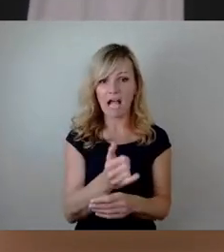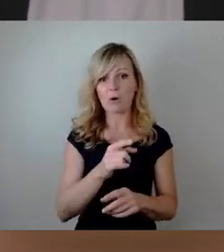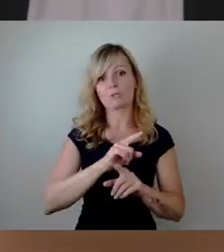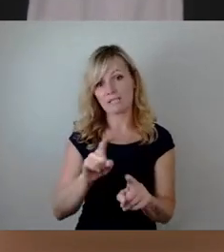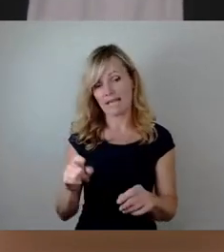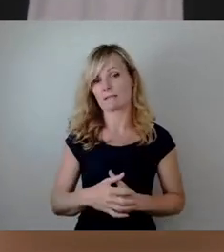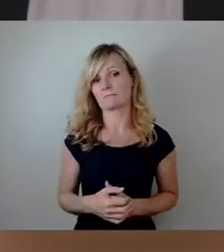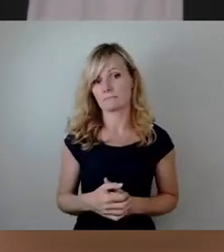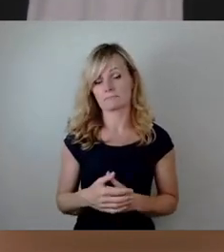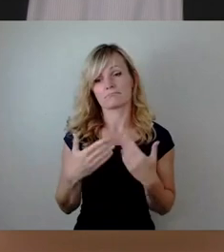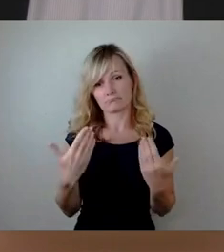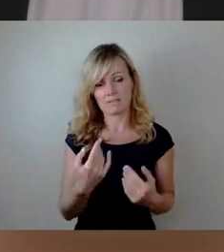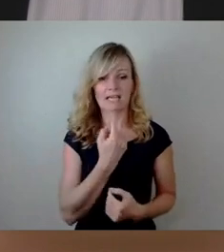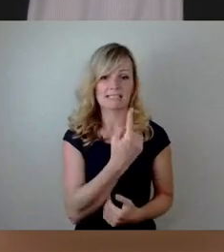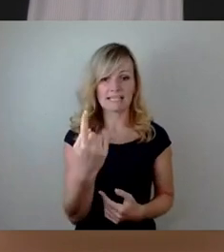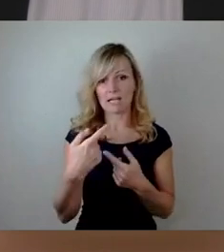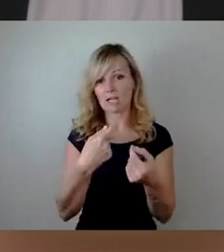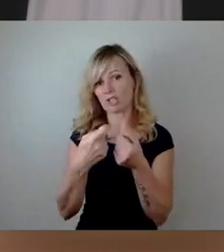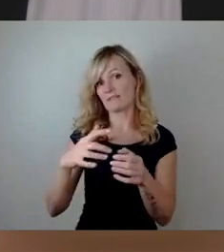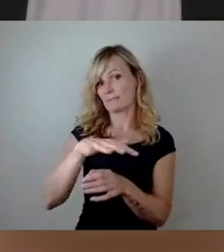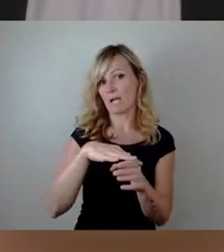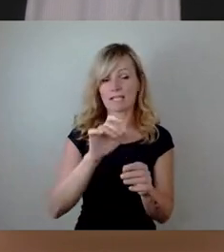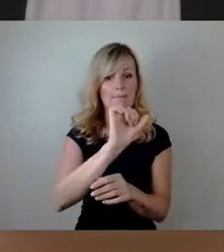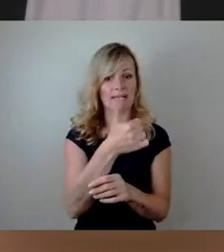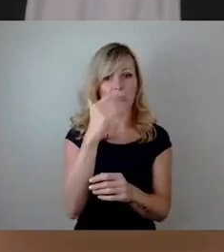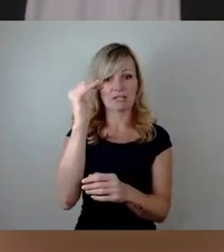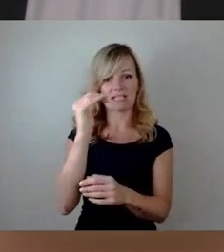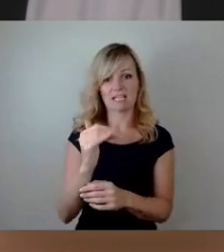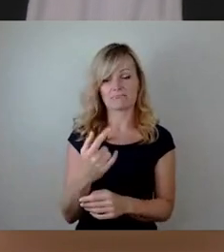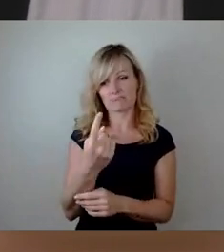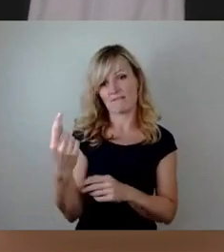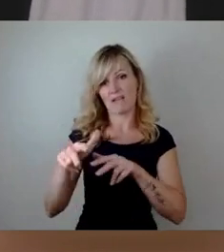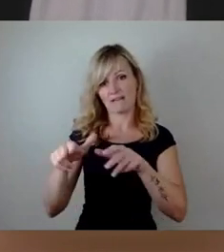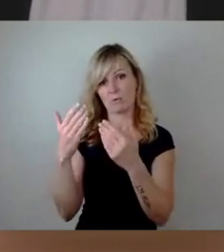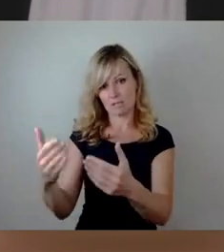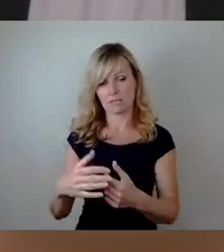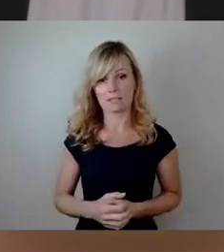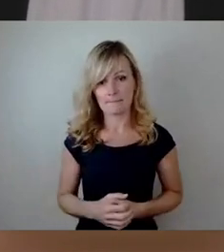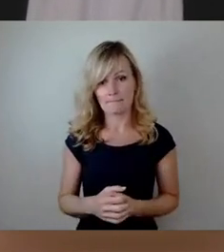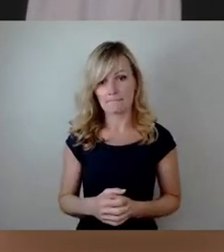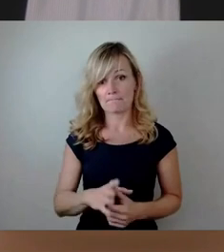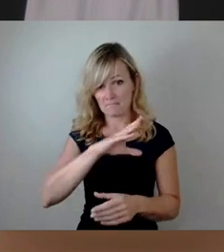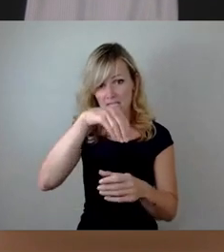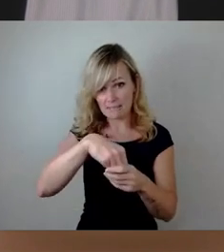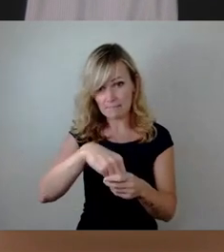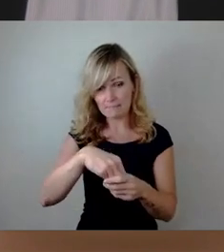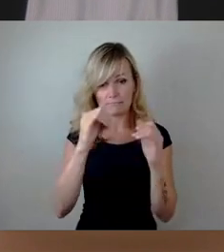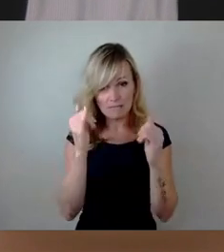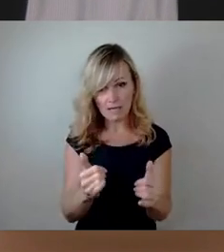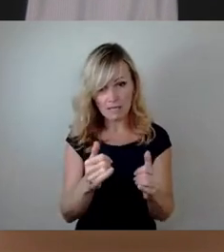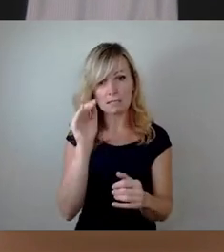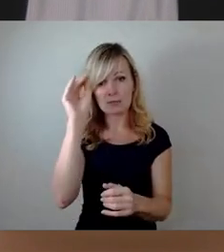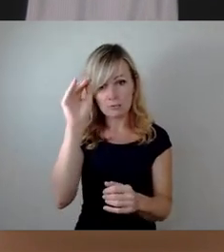Geschäftsbereich in seiner eigenen Prioritätensetzung erstmal verantwortlich und ist es dabei enthalten in den zukünftigen Jahren,